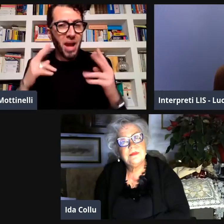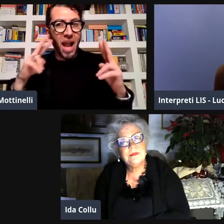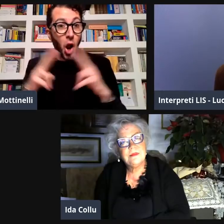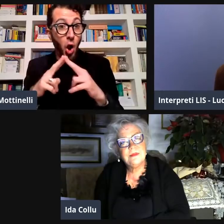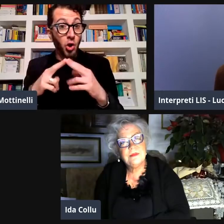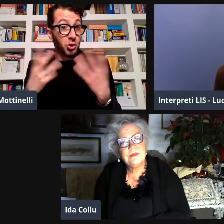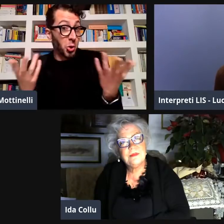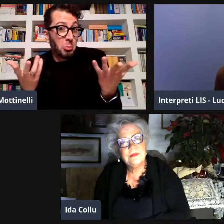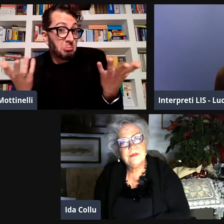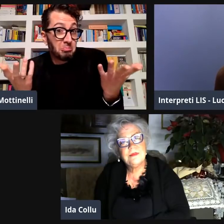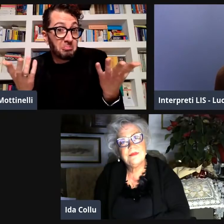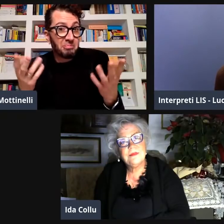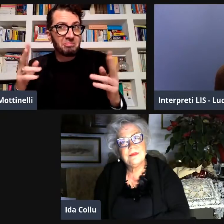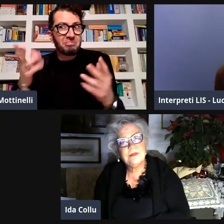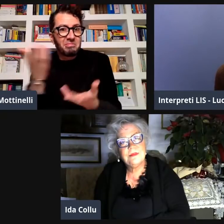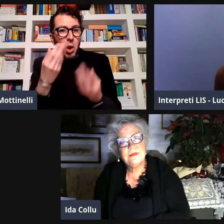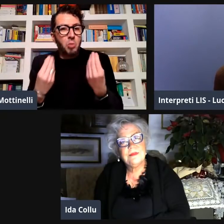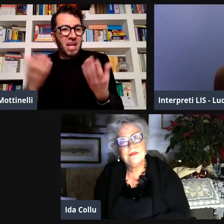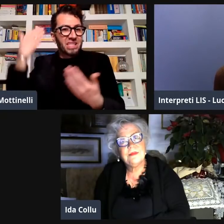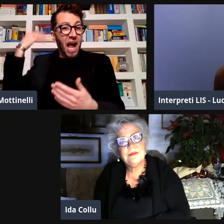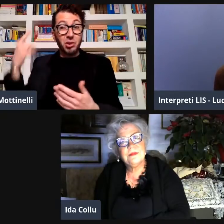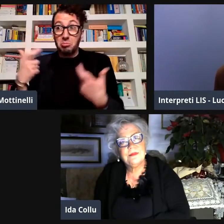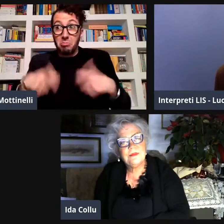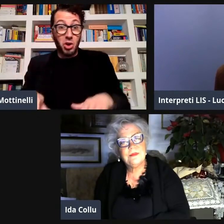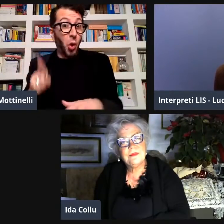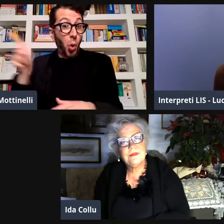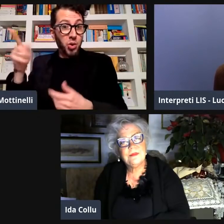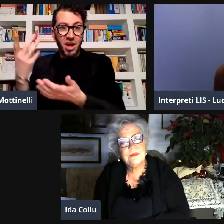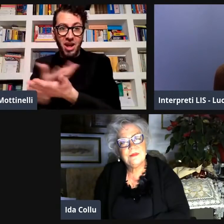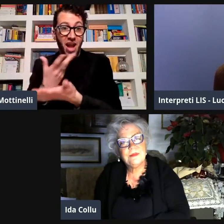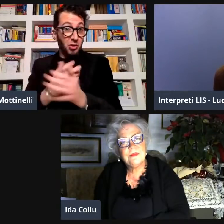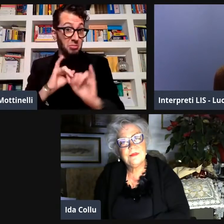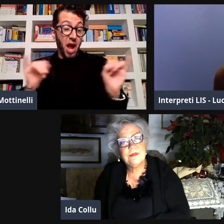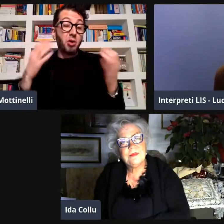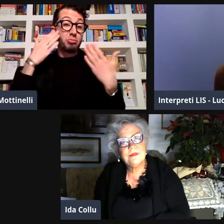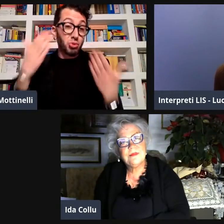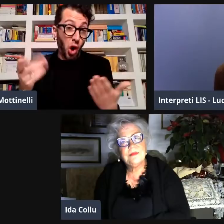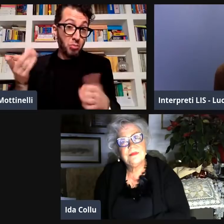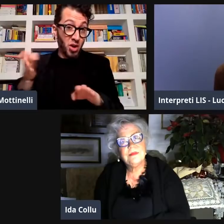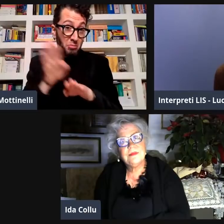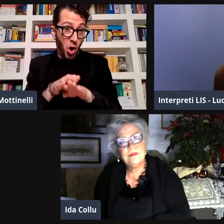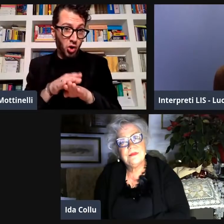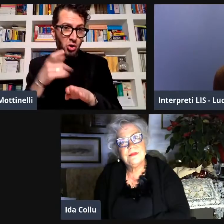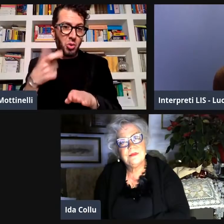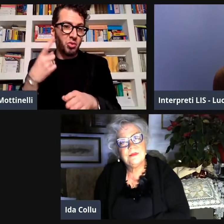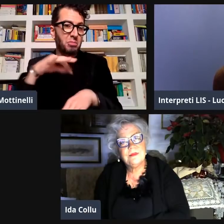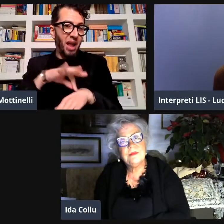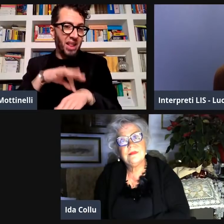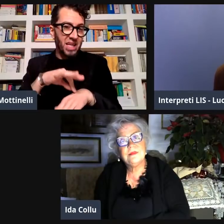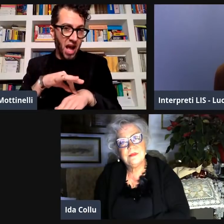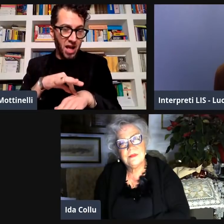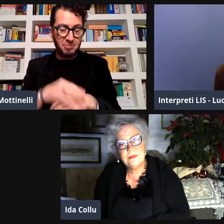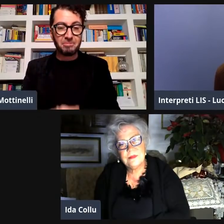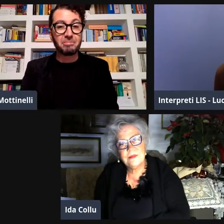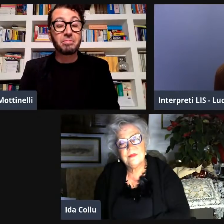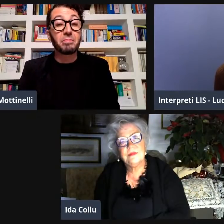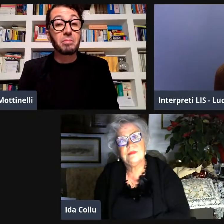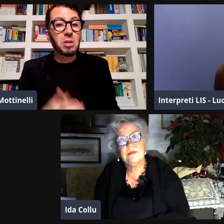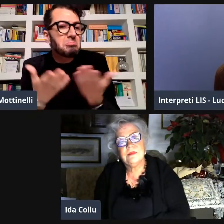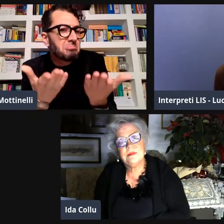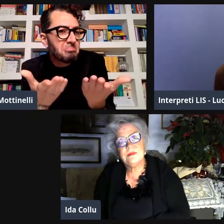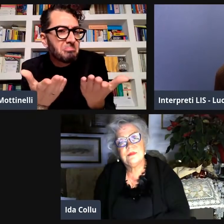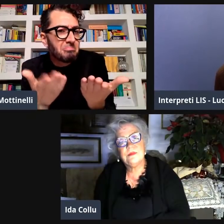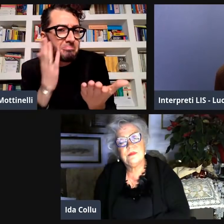primo incontro, le emozioni che hai provato, come vi siete incontrati, come è stato. Perché lui non l'ha mai raccontato. Purtroppo è